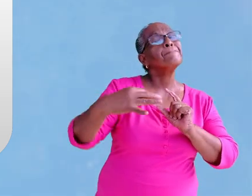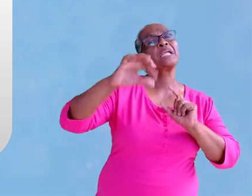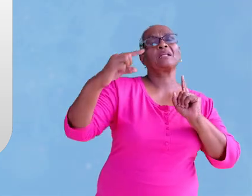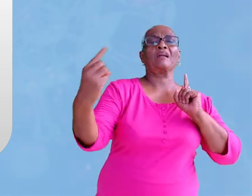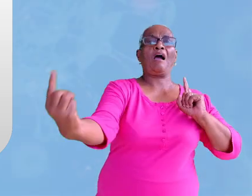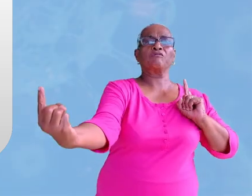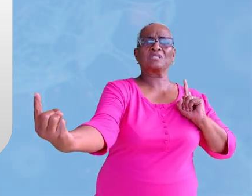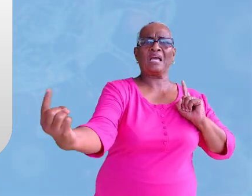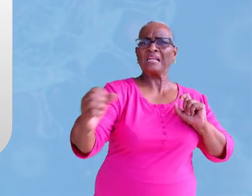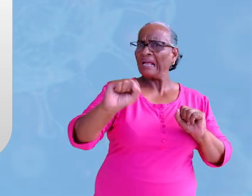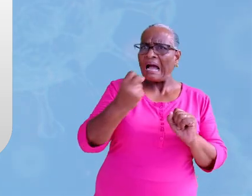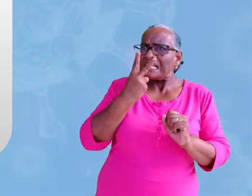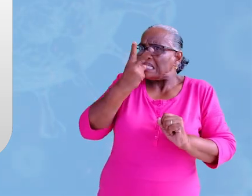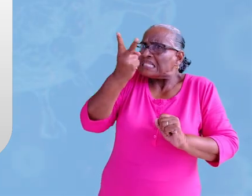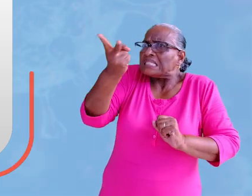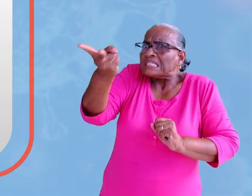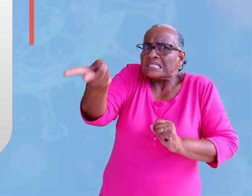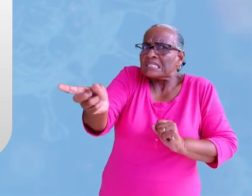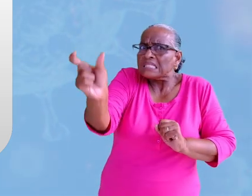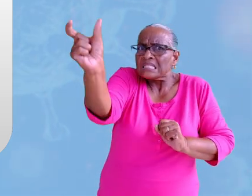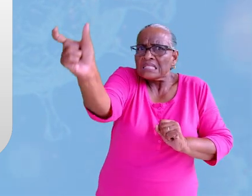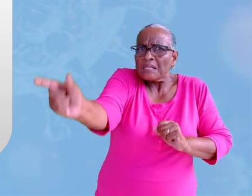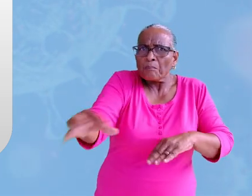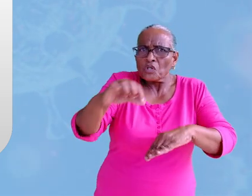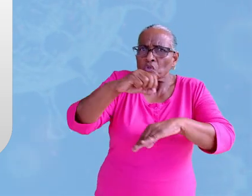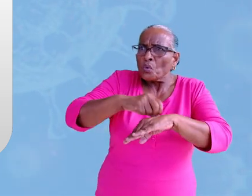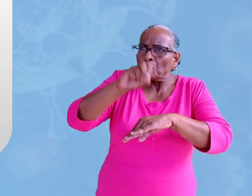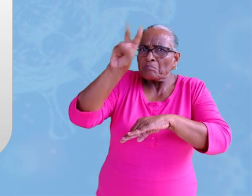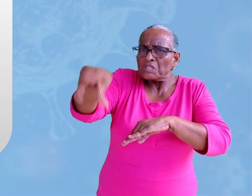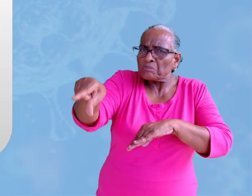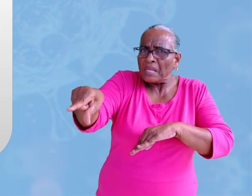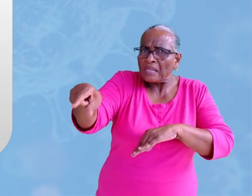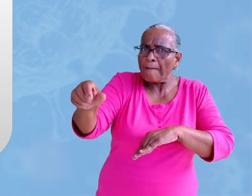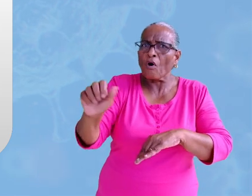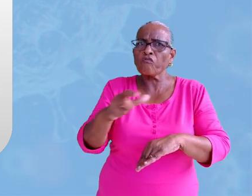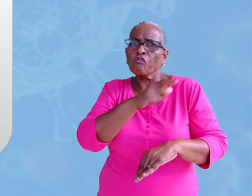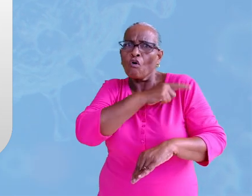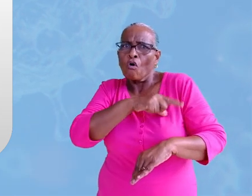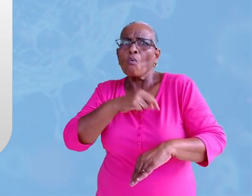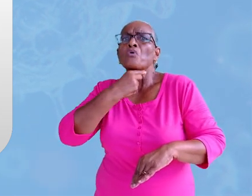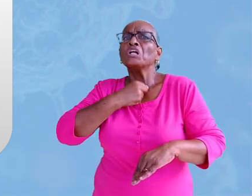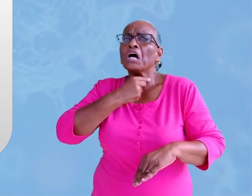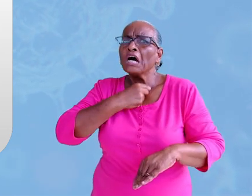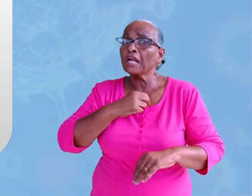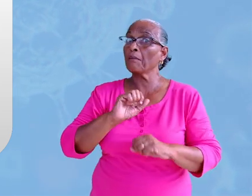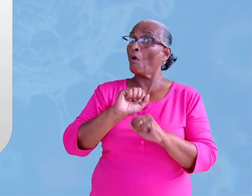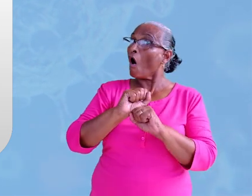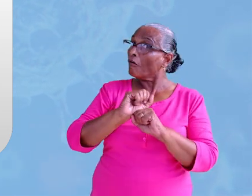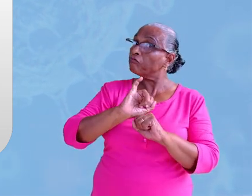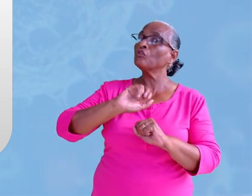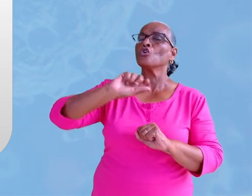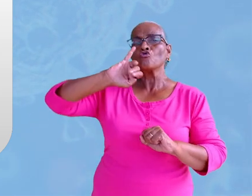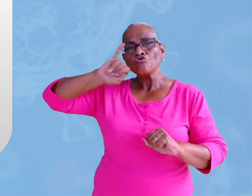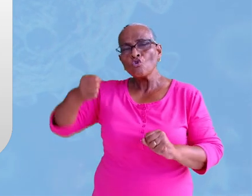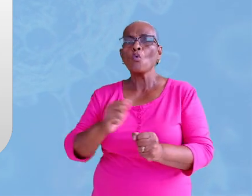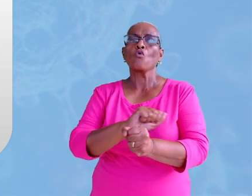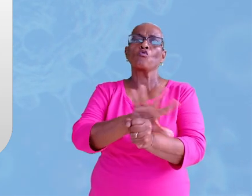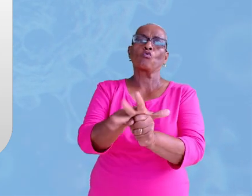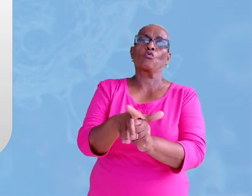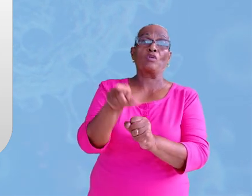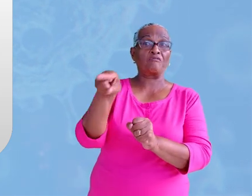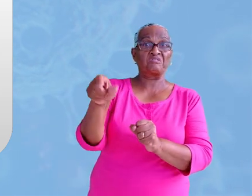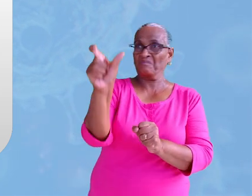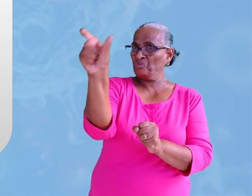omdat je niet kunt zien of de persoon besmet is met een gewoon griepvirus of met het nieuwe coronavirus,